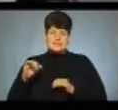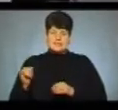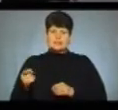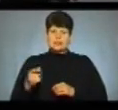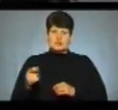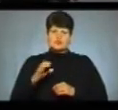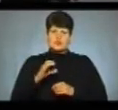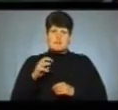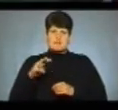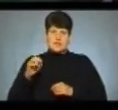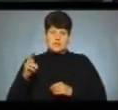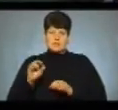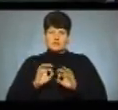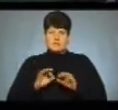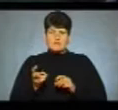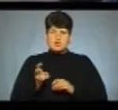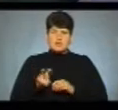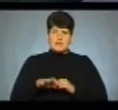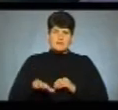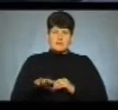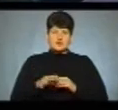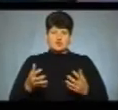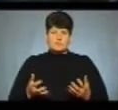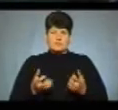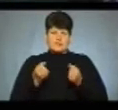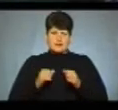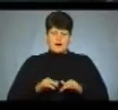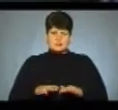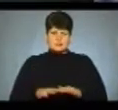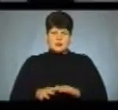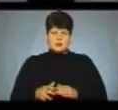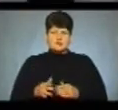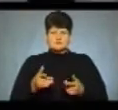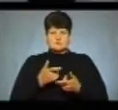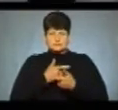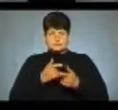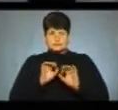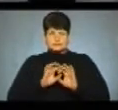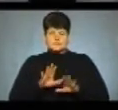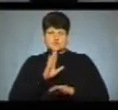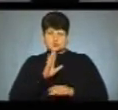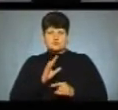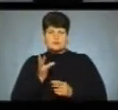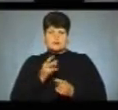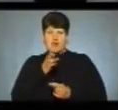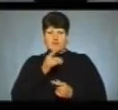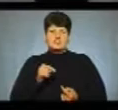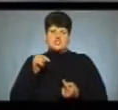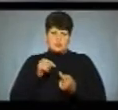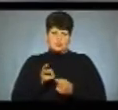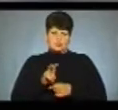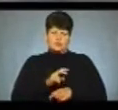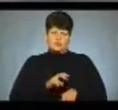Софія Микита розповіла, прийшла на Майдан, щоб підтримати акцію, попередити жінок, щоб вони вчасно зверталися до лікаря.